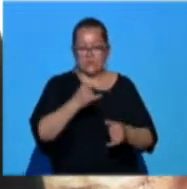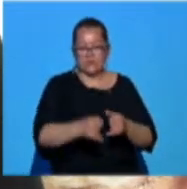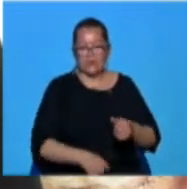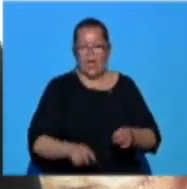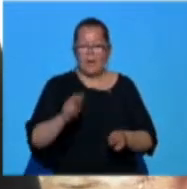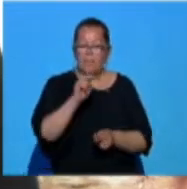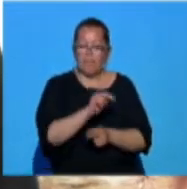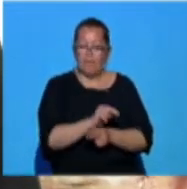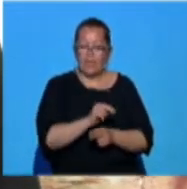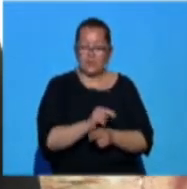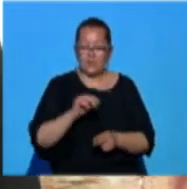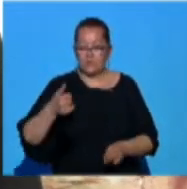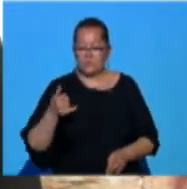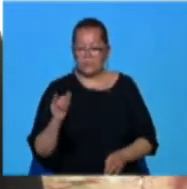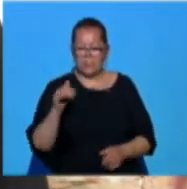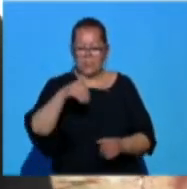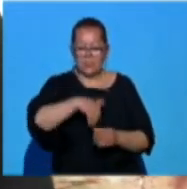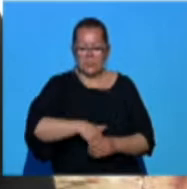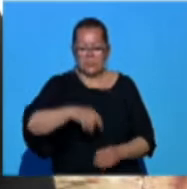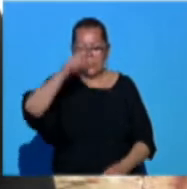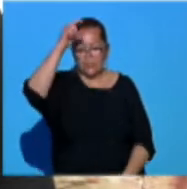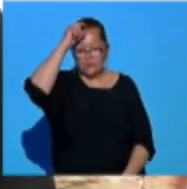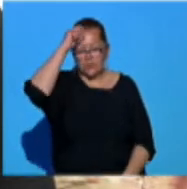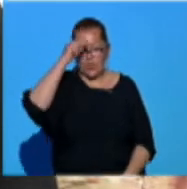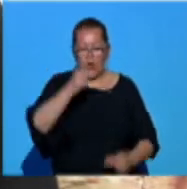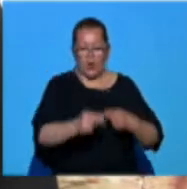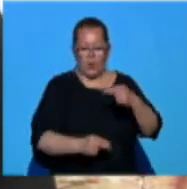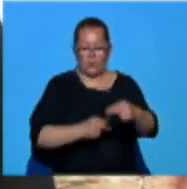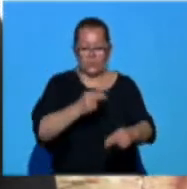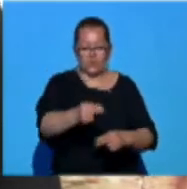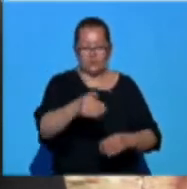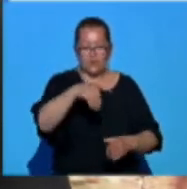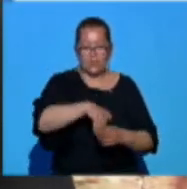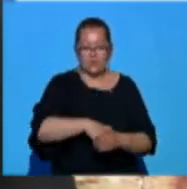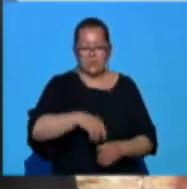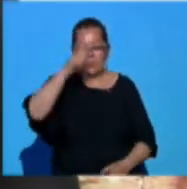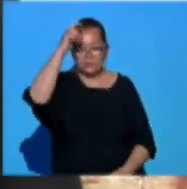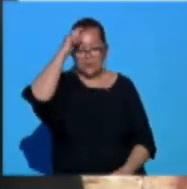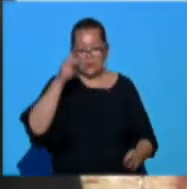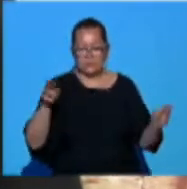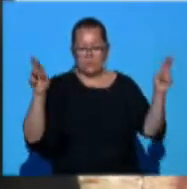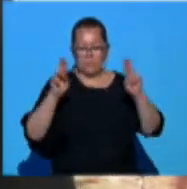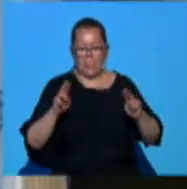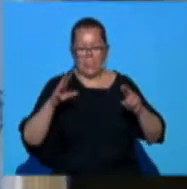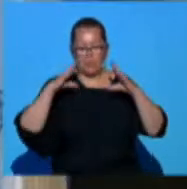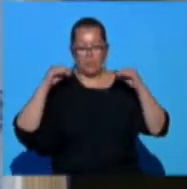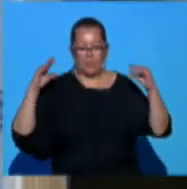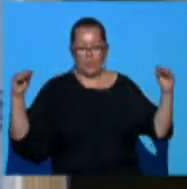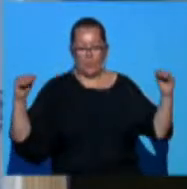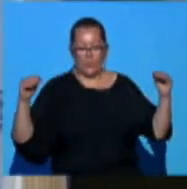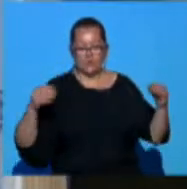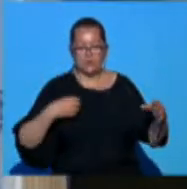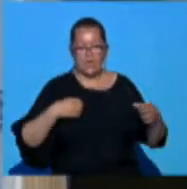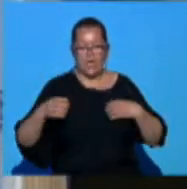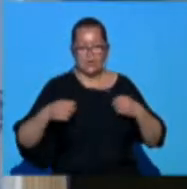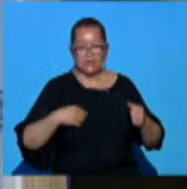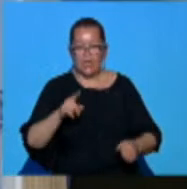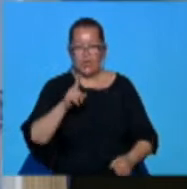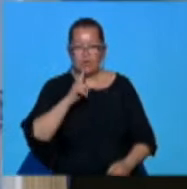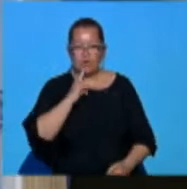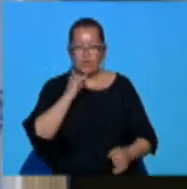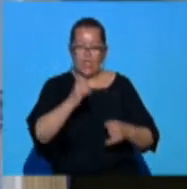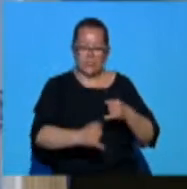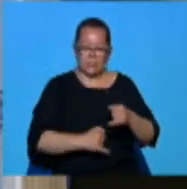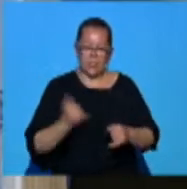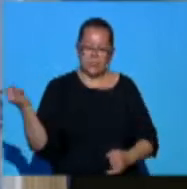să urmeze și să fie continuat an bun de aici încolo. Sperăm ca mulți artiști cu renume internațional